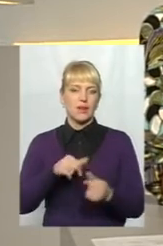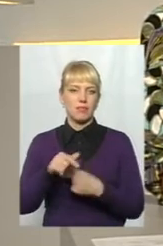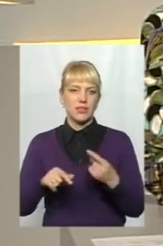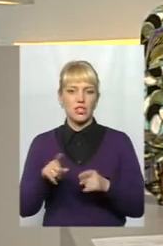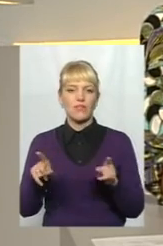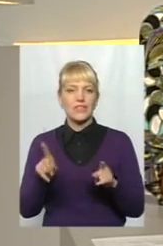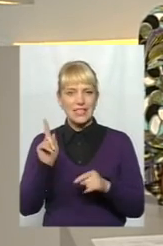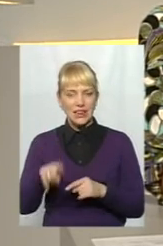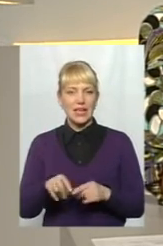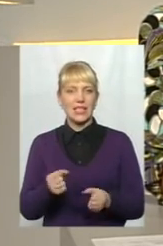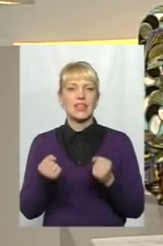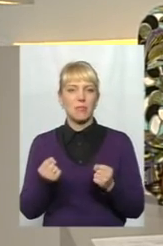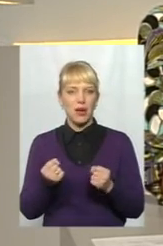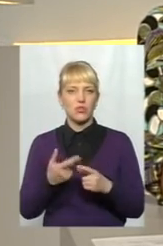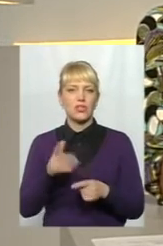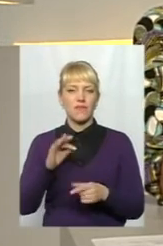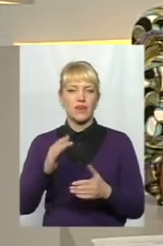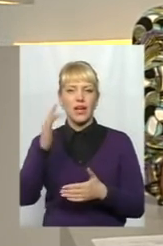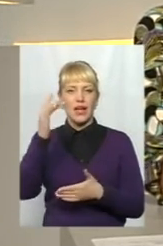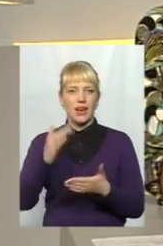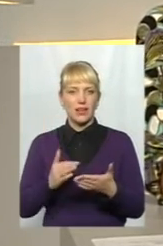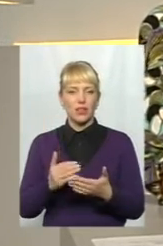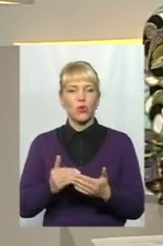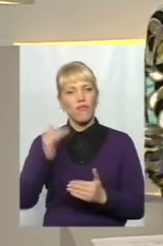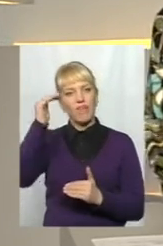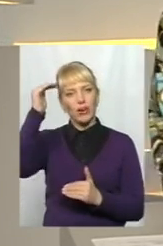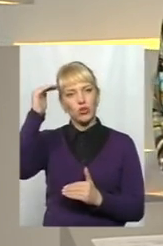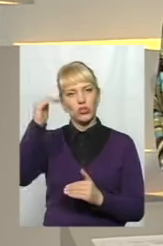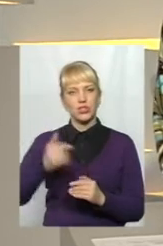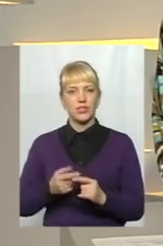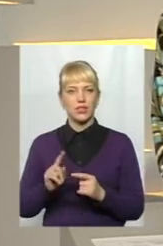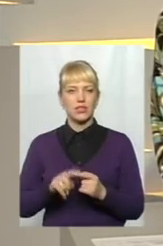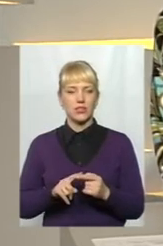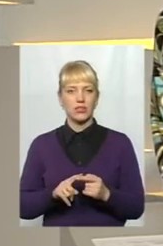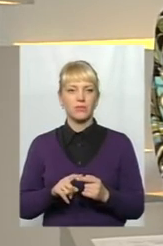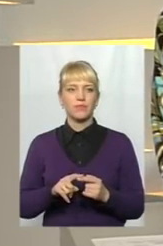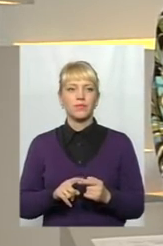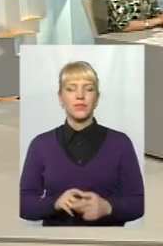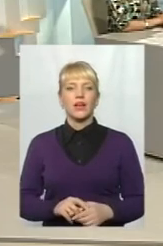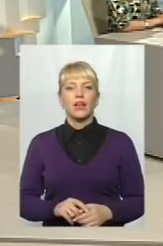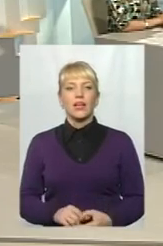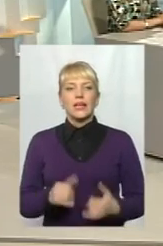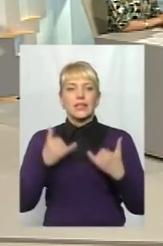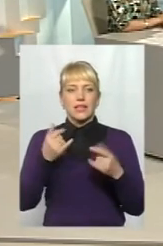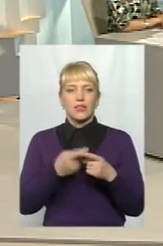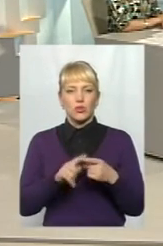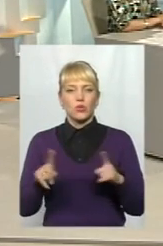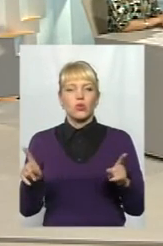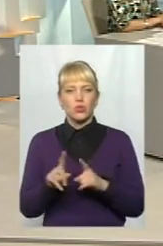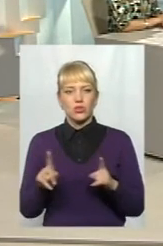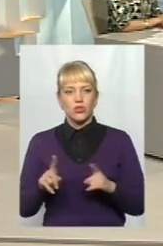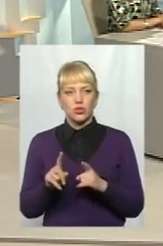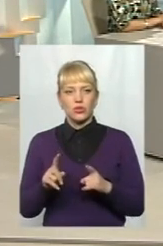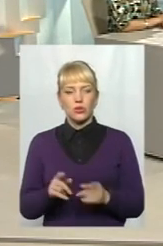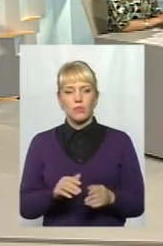трималося в рейтингу, в верхній частині цього? Так, саме для того, щоб відійти від